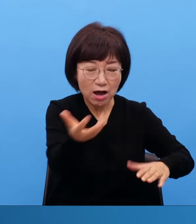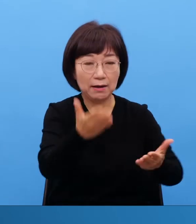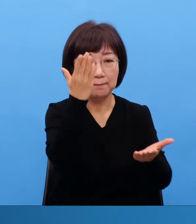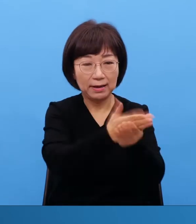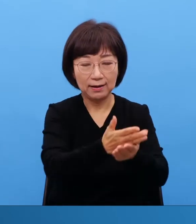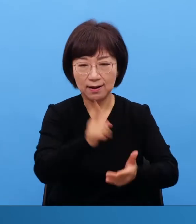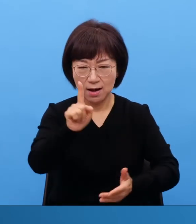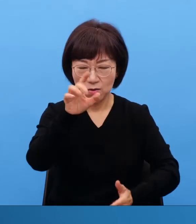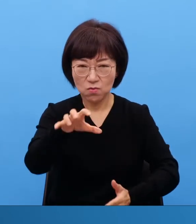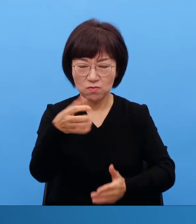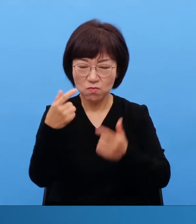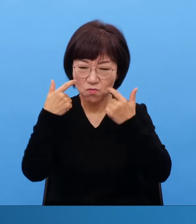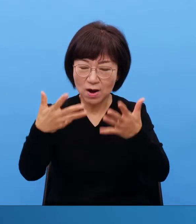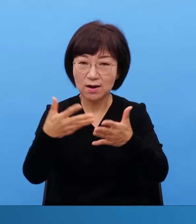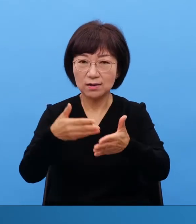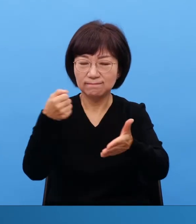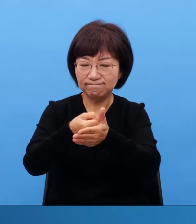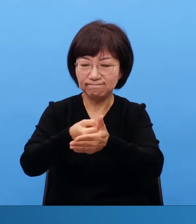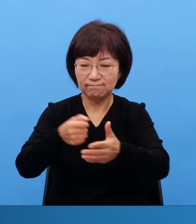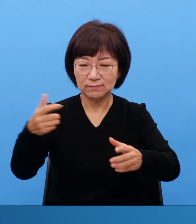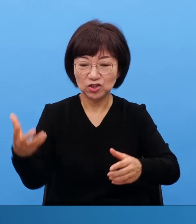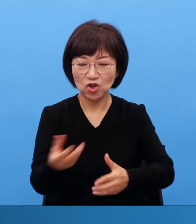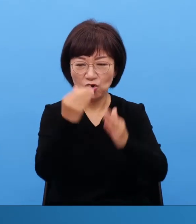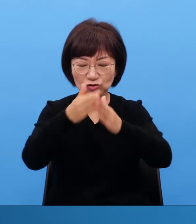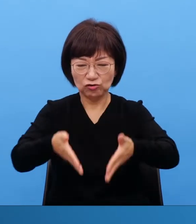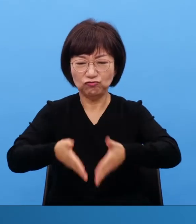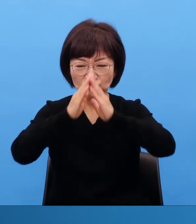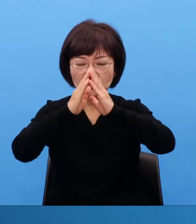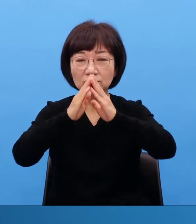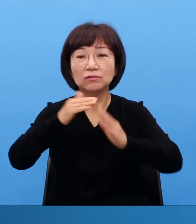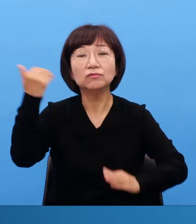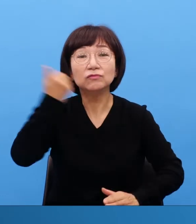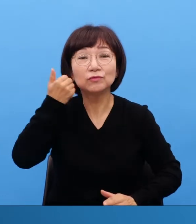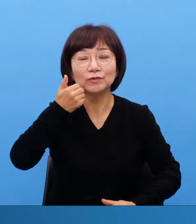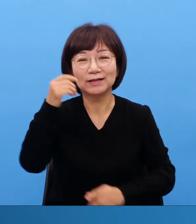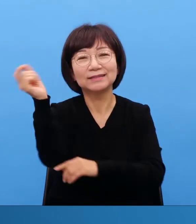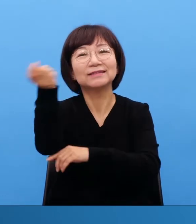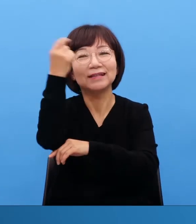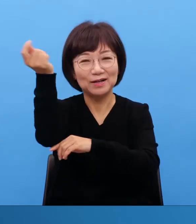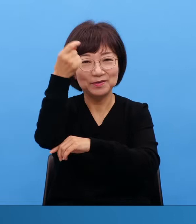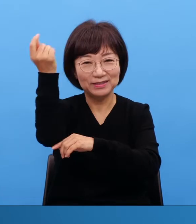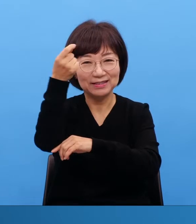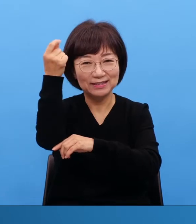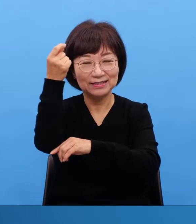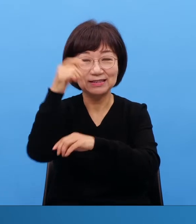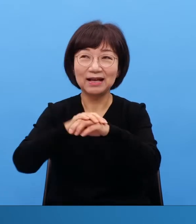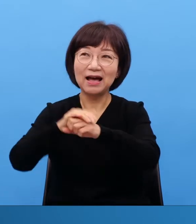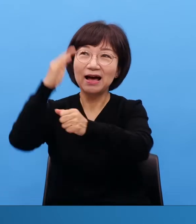정돌린 거죠 하나님이 다윗을 축복하실 수 밖에 없어요